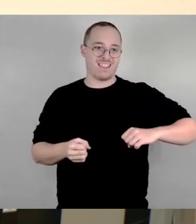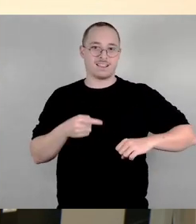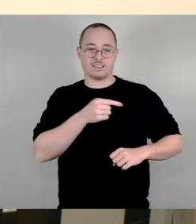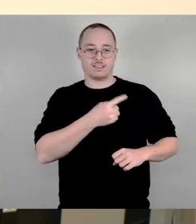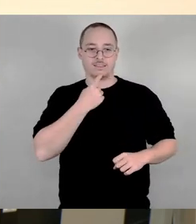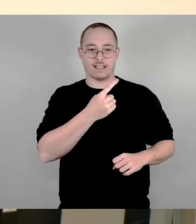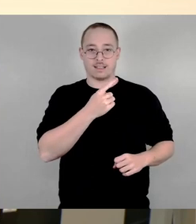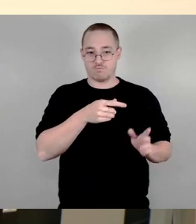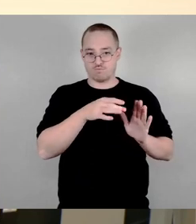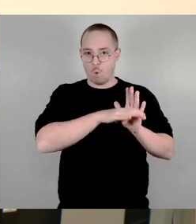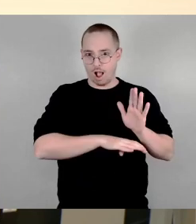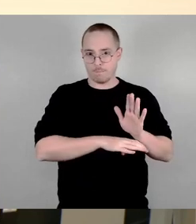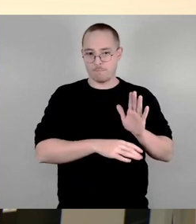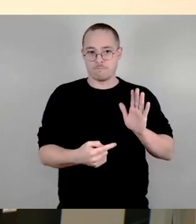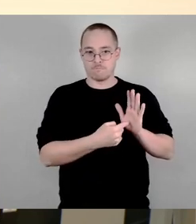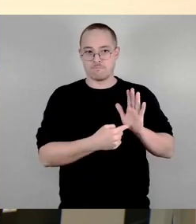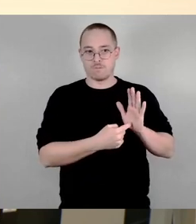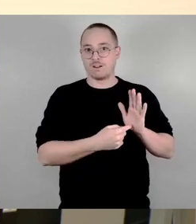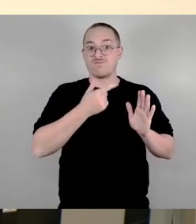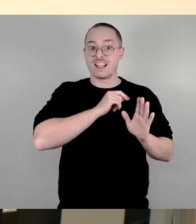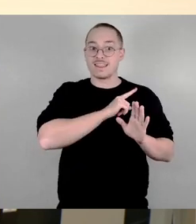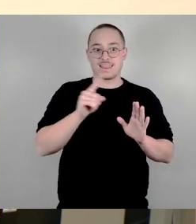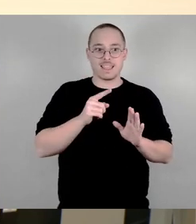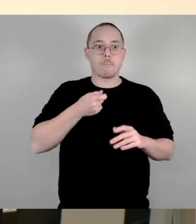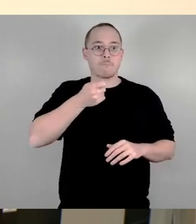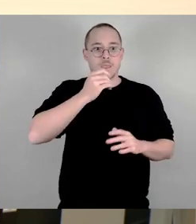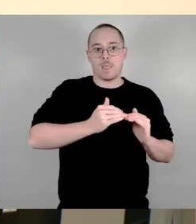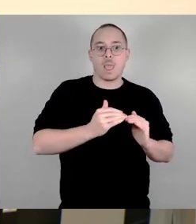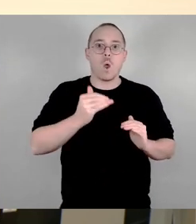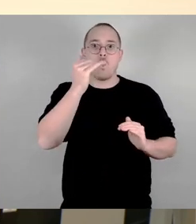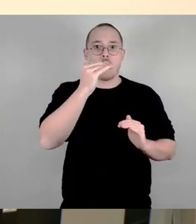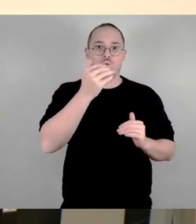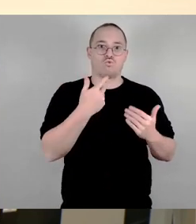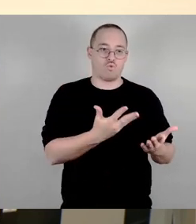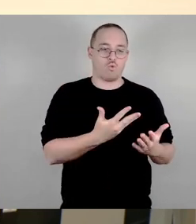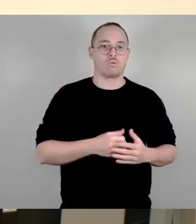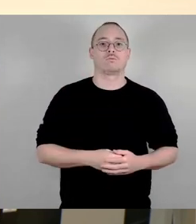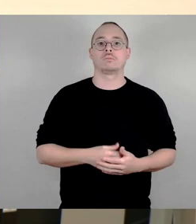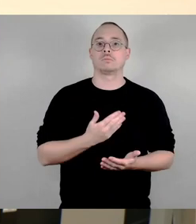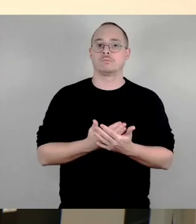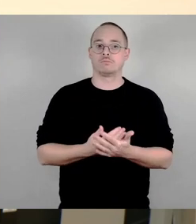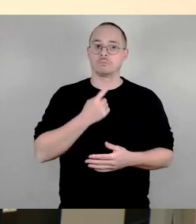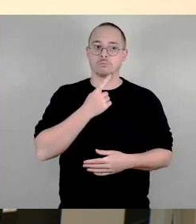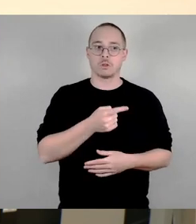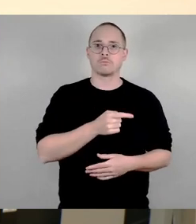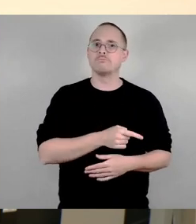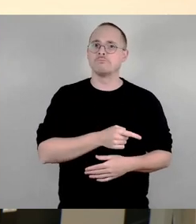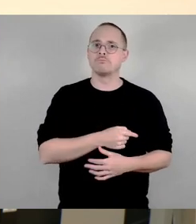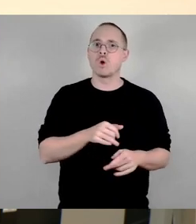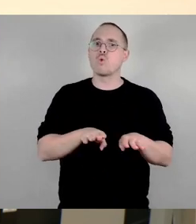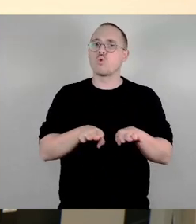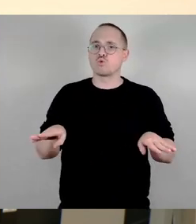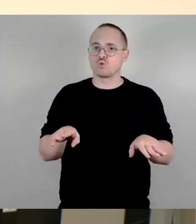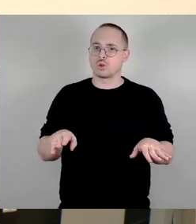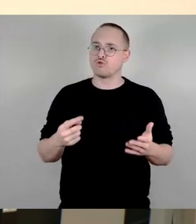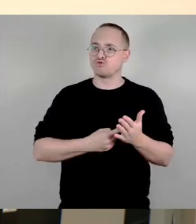die Mieten weiter zu erhöhen. Insofern ist das auch ein guter Ansatz zu sagen, diese Grundsteuer soll zumindest aufkommensneutral insgesamt bleiben. Man